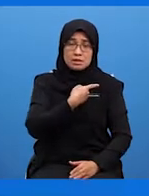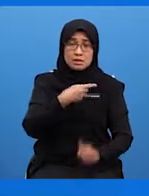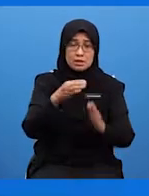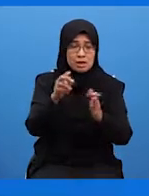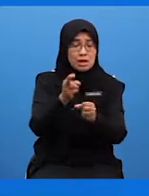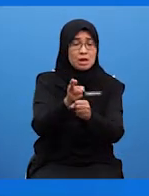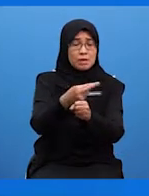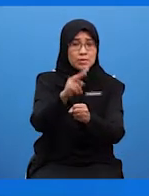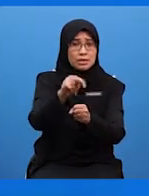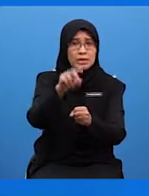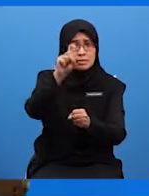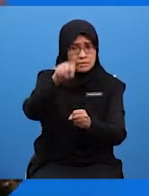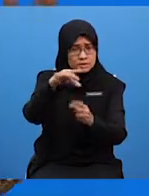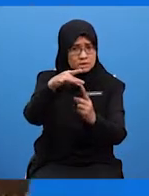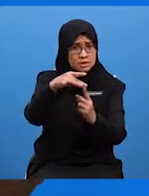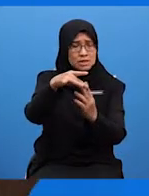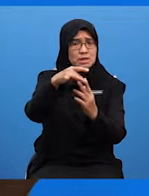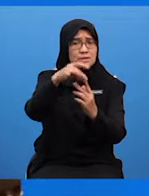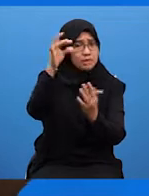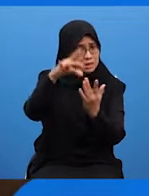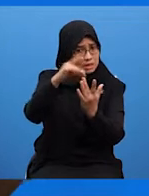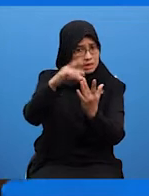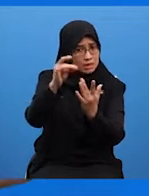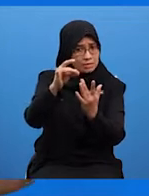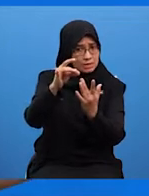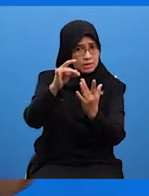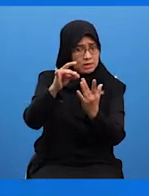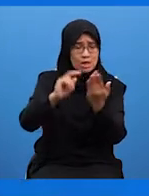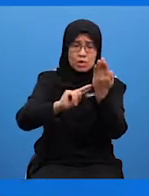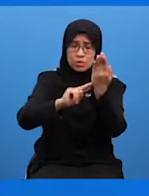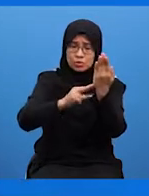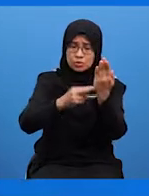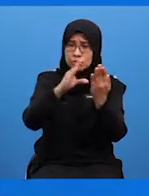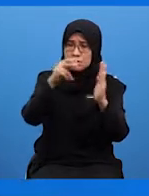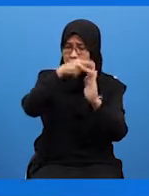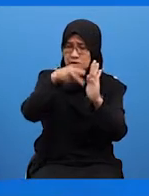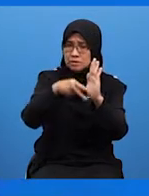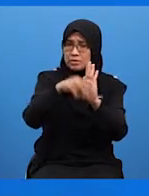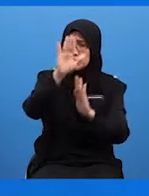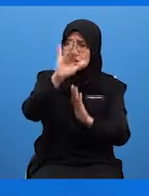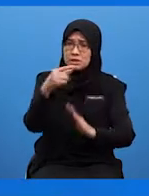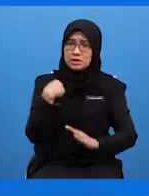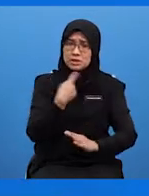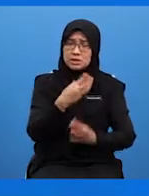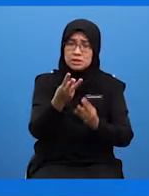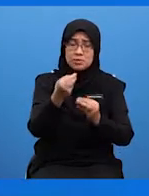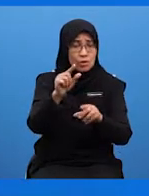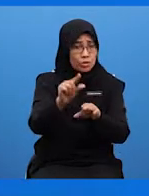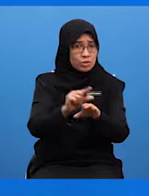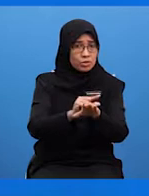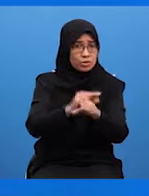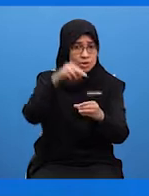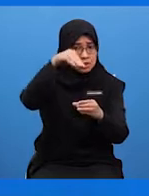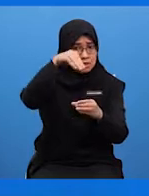perlu memilih dan menentukan unsur dan prinsip Apakah yang hendak kita gunakan dalam